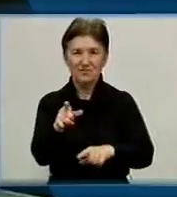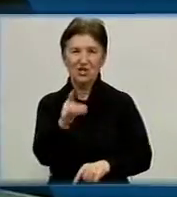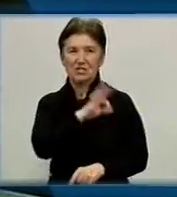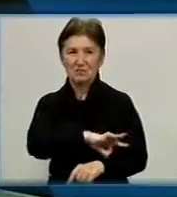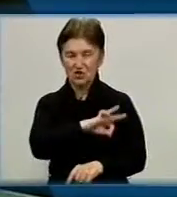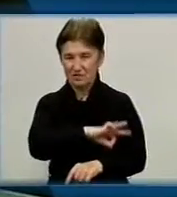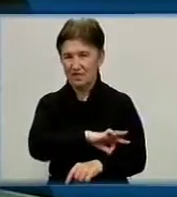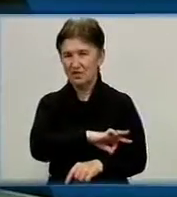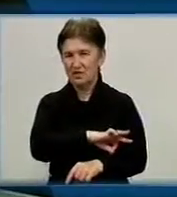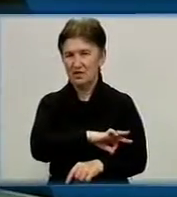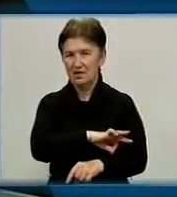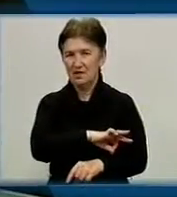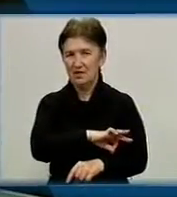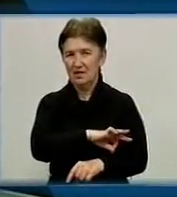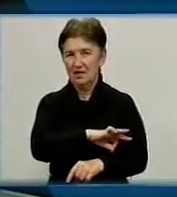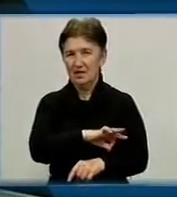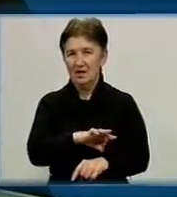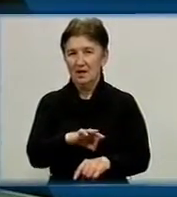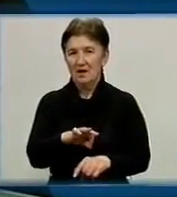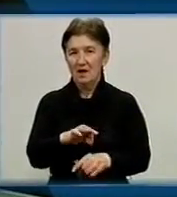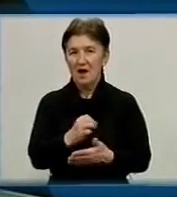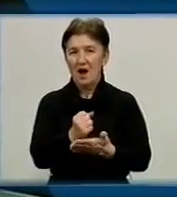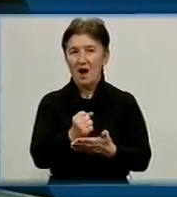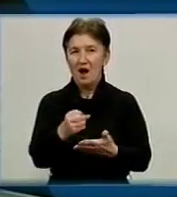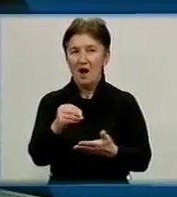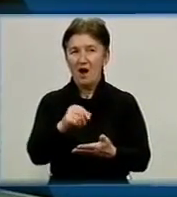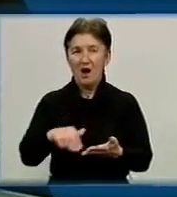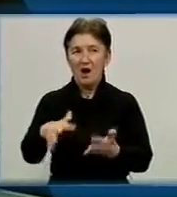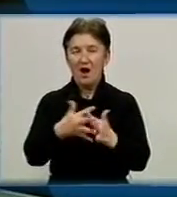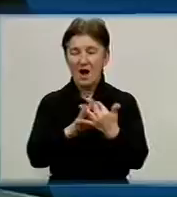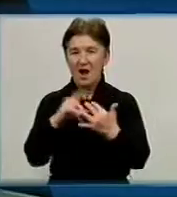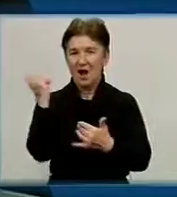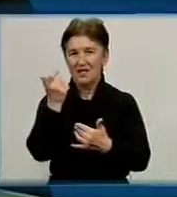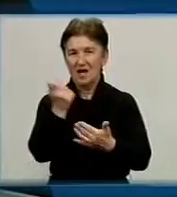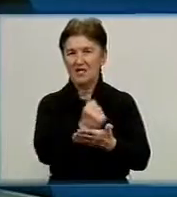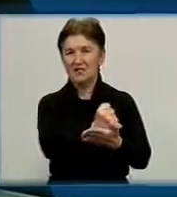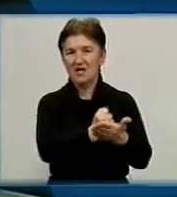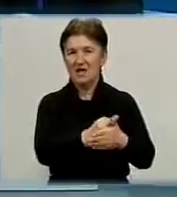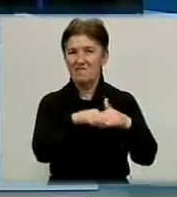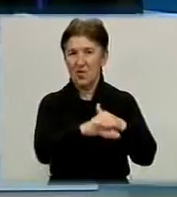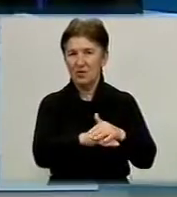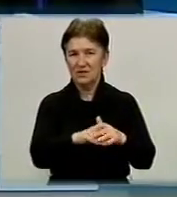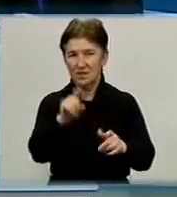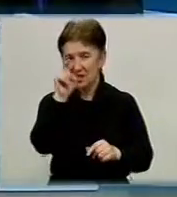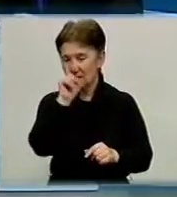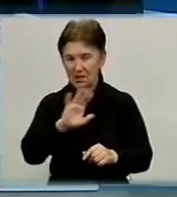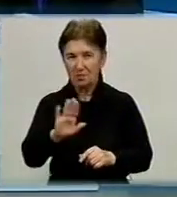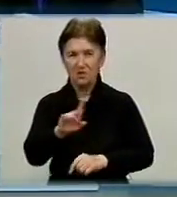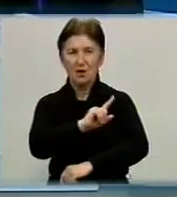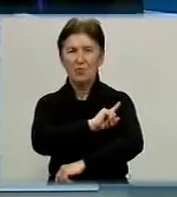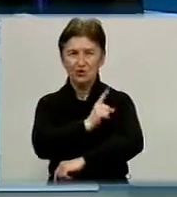борошна аграрного фонду. Аграрний фонд на сьогоднішній день досить непогано, досить потужно